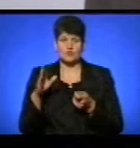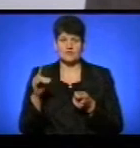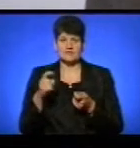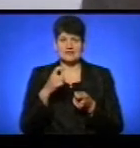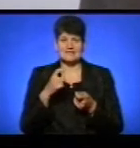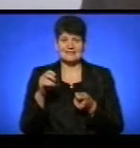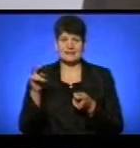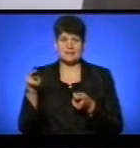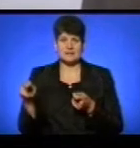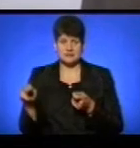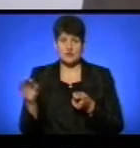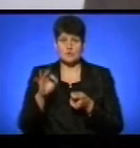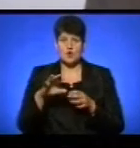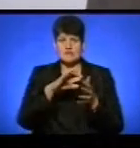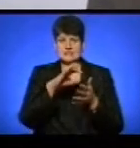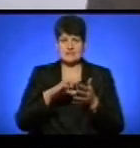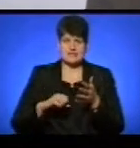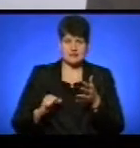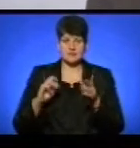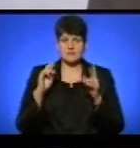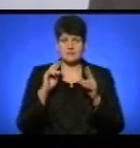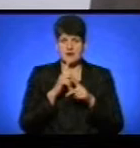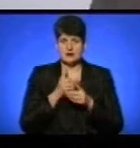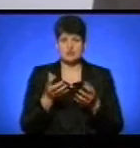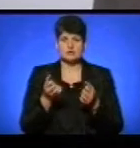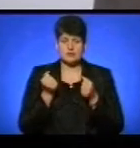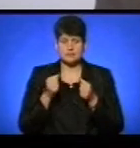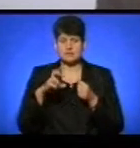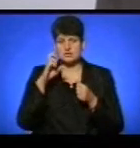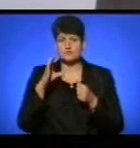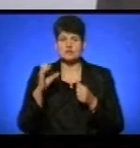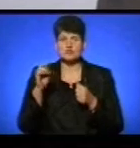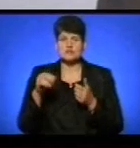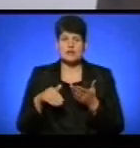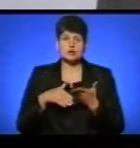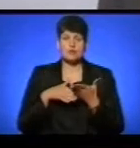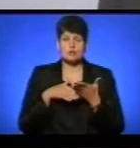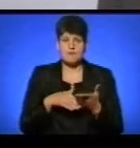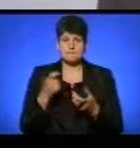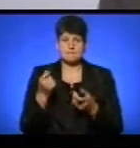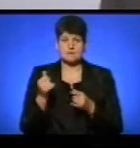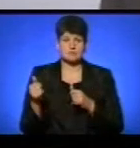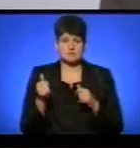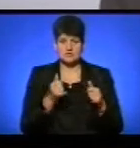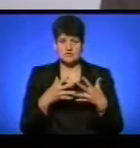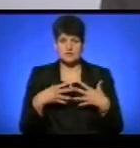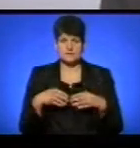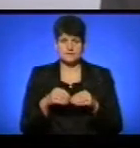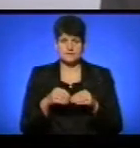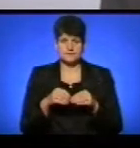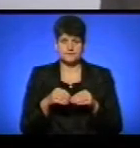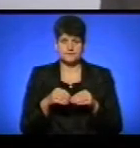Петрівна про стягнення неправомірно отриманої державної соціальної допомоги малозабезпеченням сім'ям